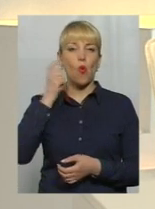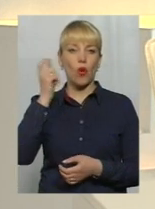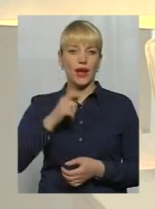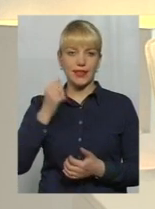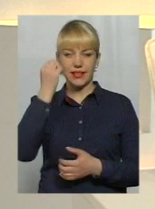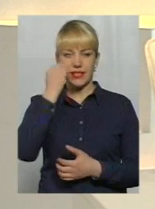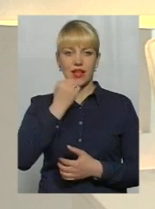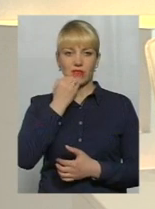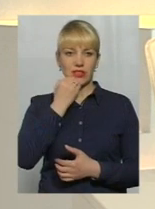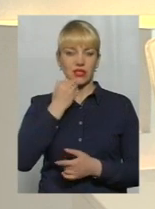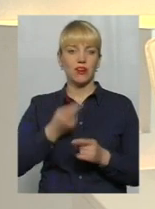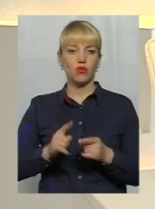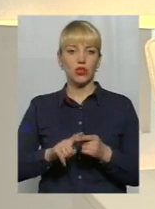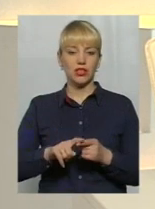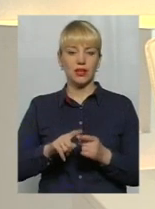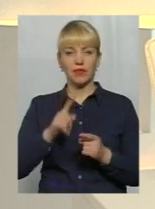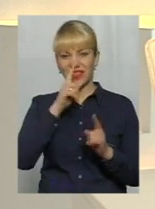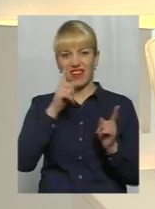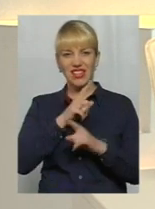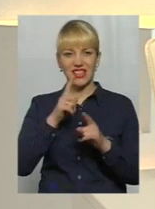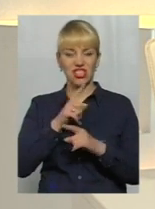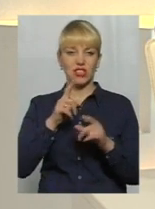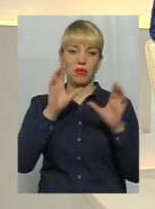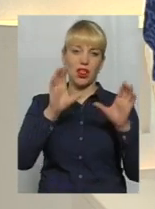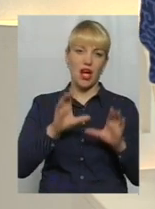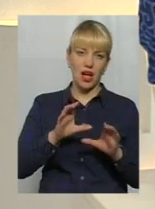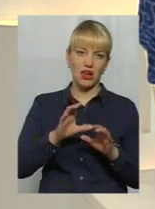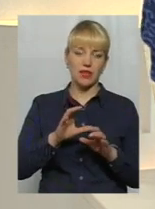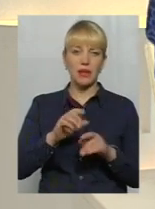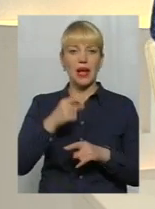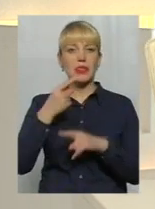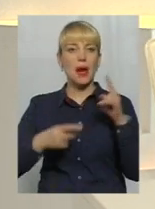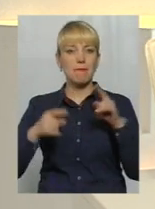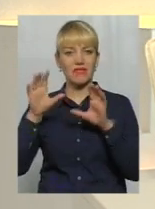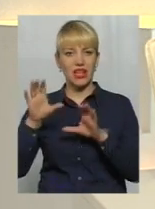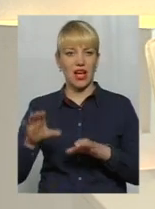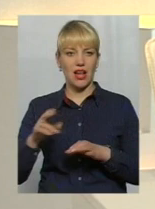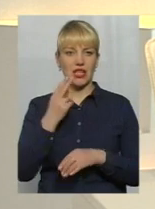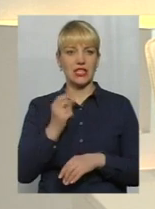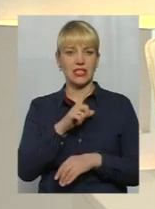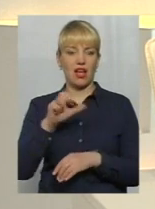тим невеличким легальним цехам, деяким напівлегальним.